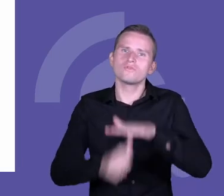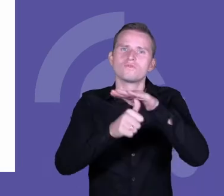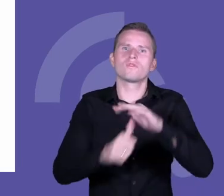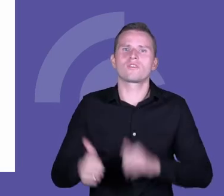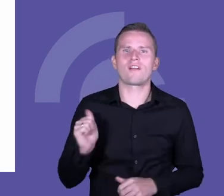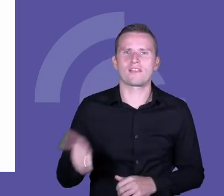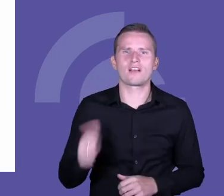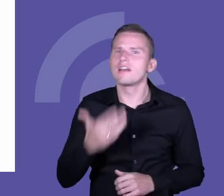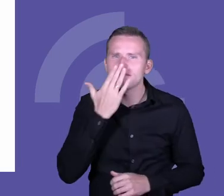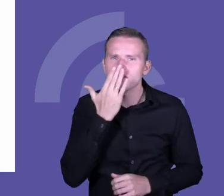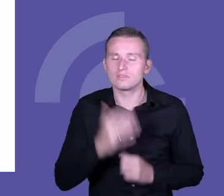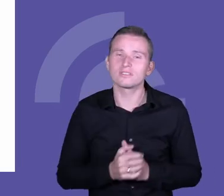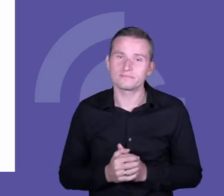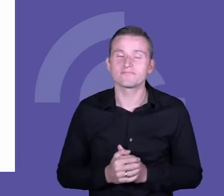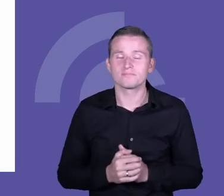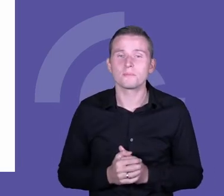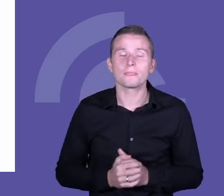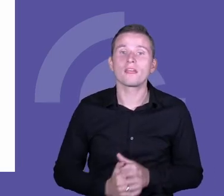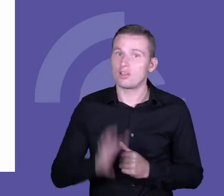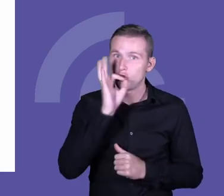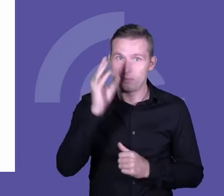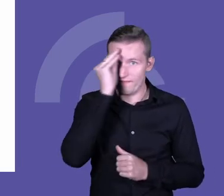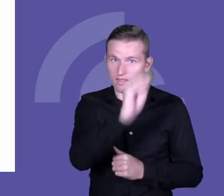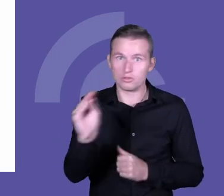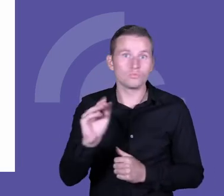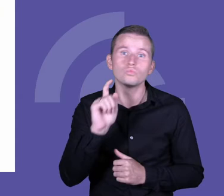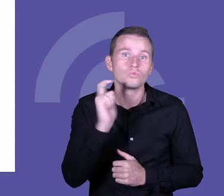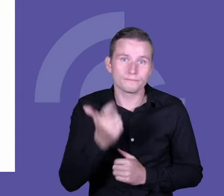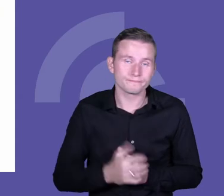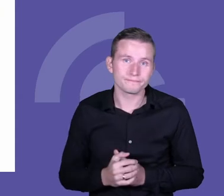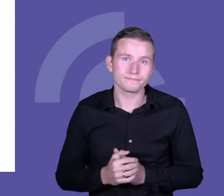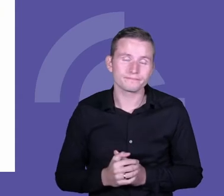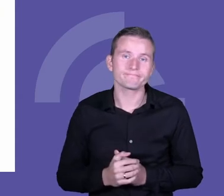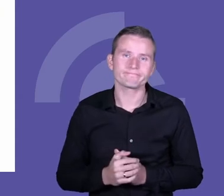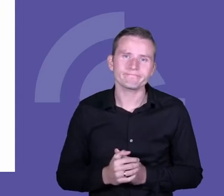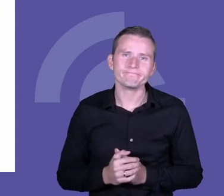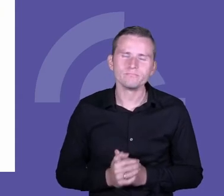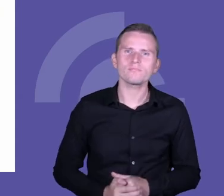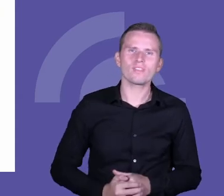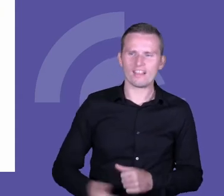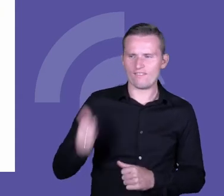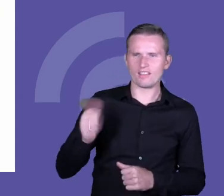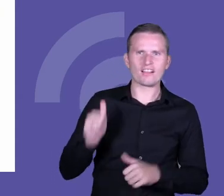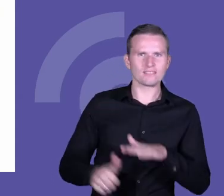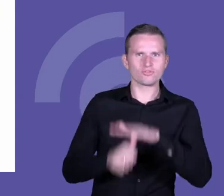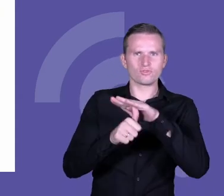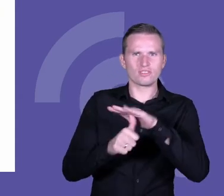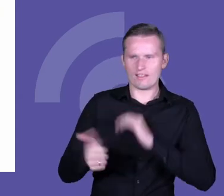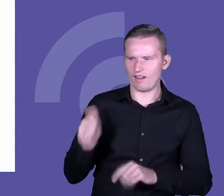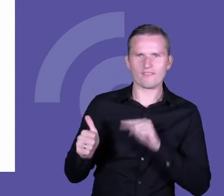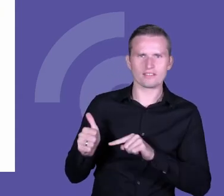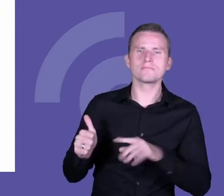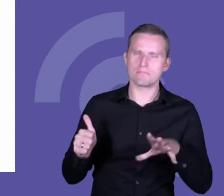co chciałabym też na początku powiedzieć? Dobra wiadomość jest taka, że kompetencje przywódcze możemy rozwijać.